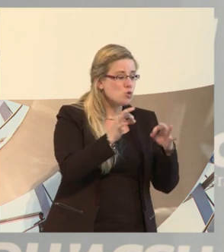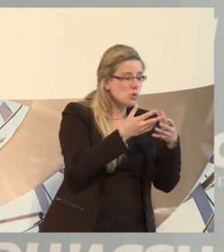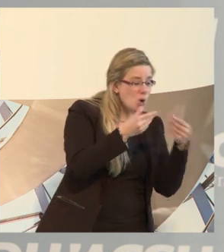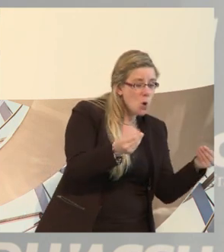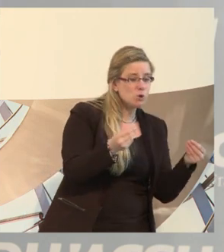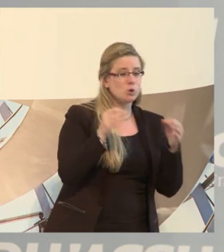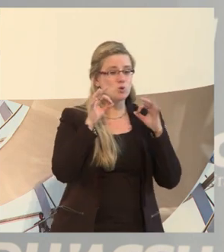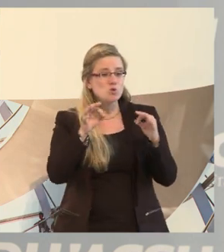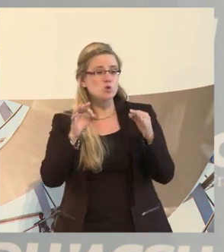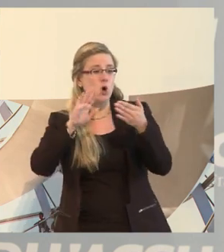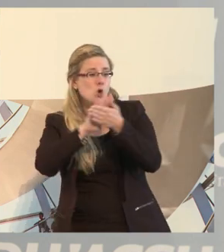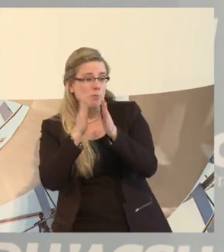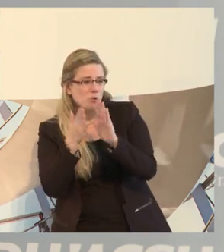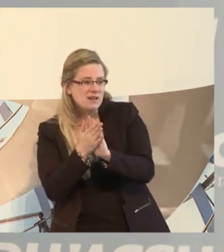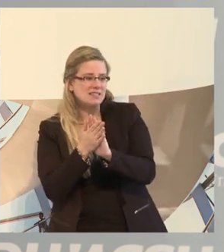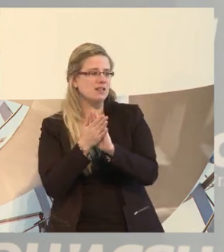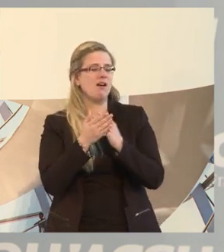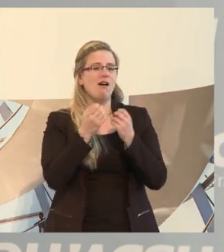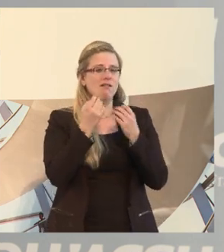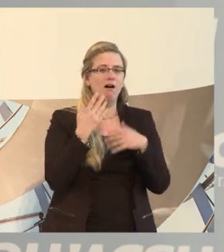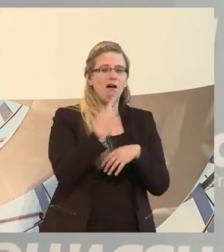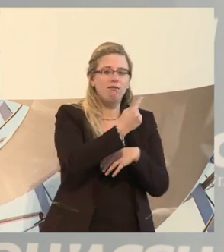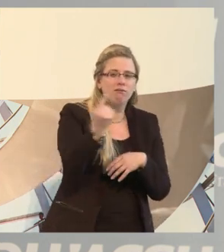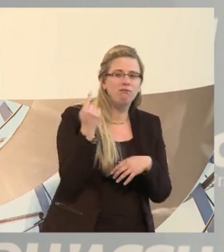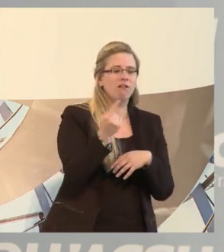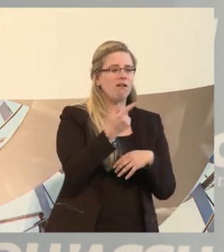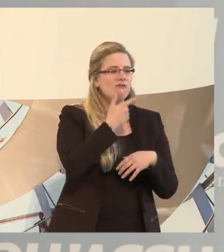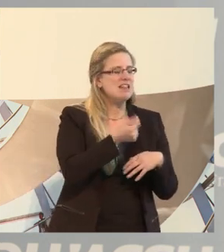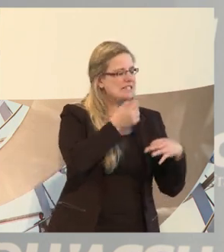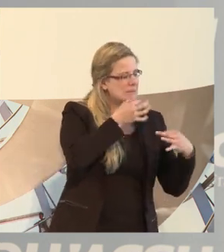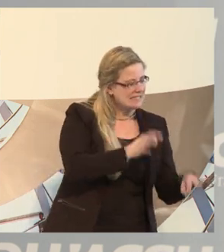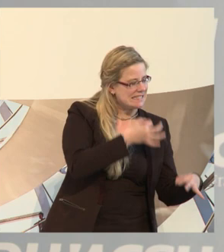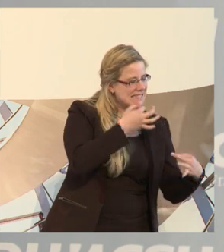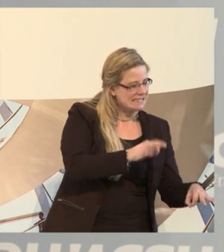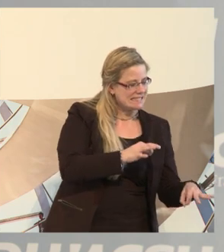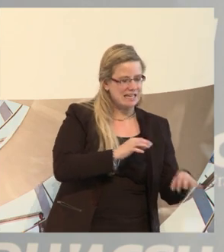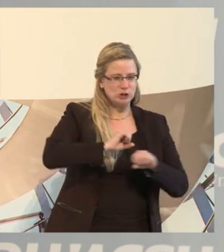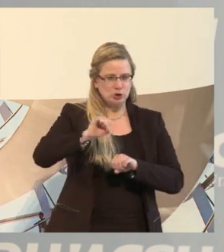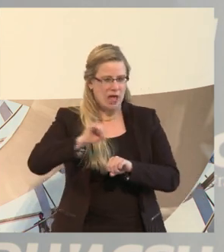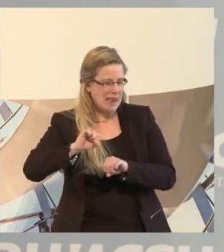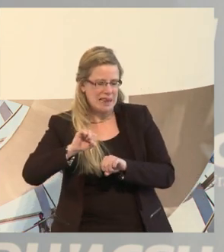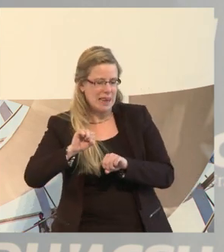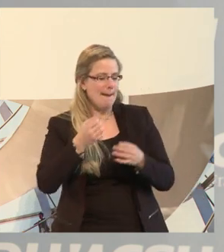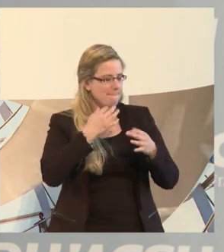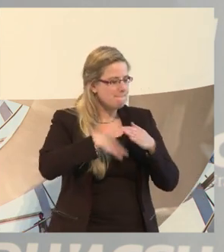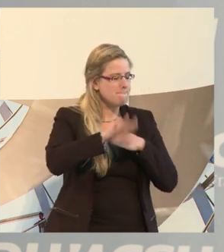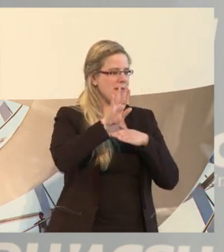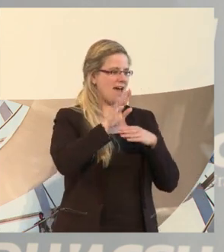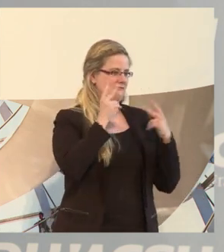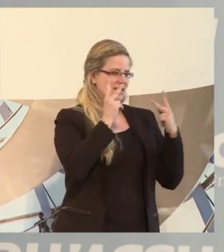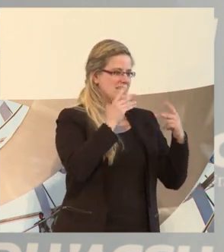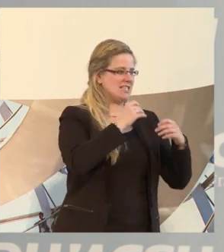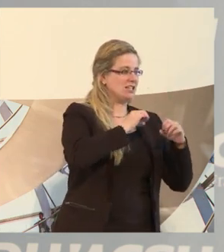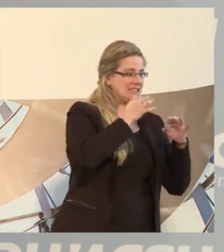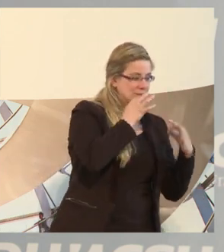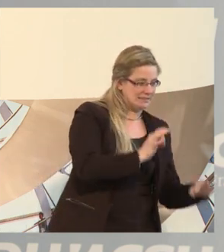ist manchen sehr alt, darum geht, Gründlichkeit vor Schnelligkeit walten zu lassen. Wir stehen auch vor einigen ganz neuen Herausforderungen.